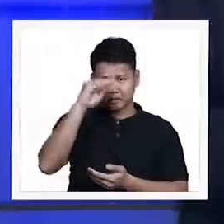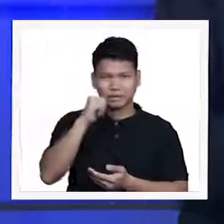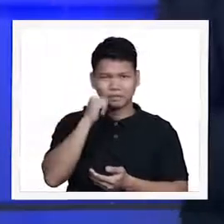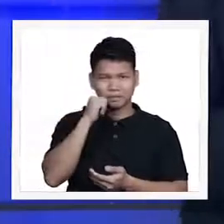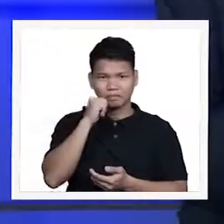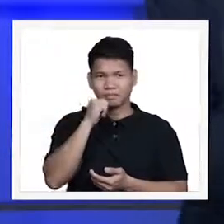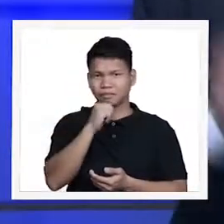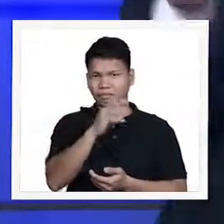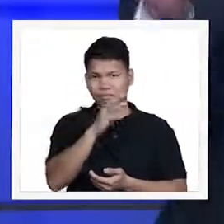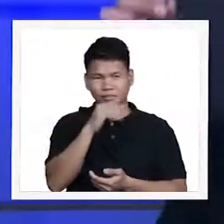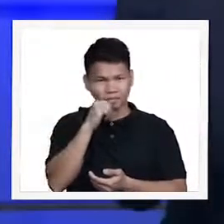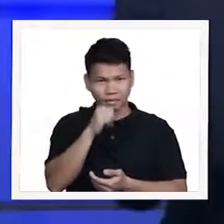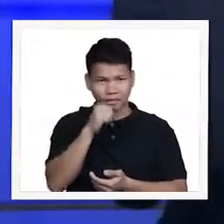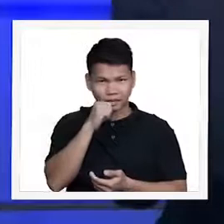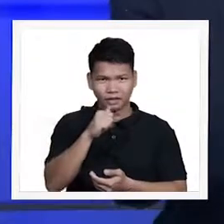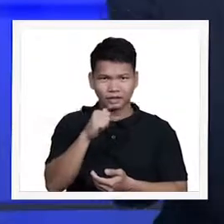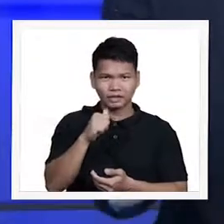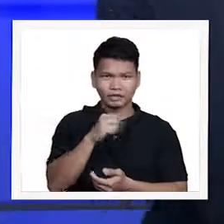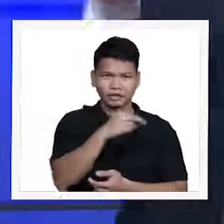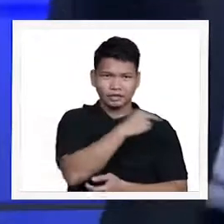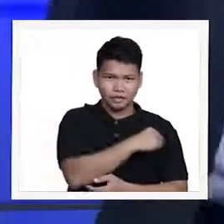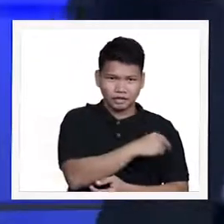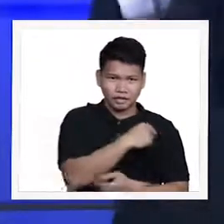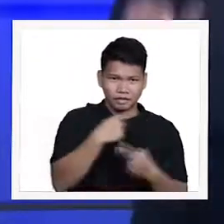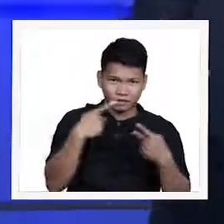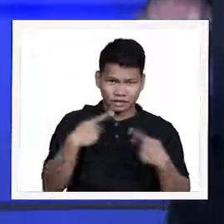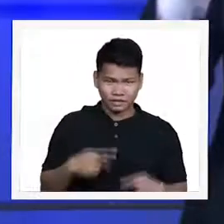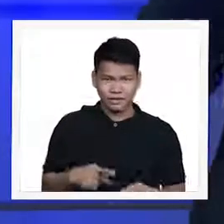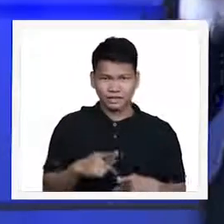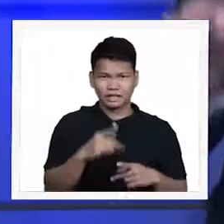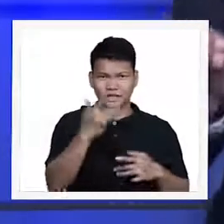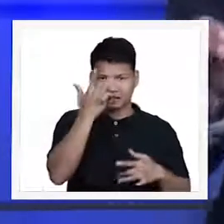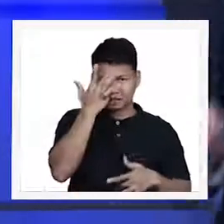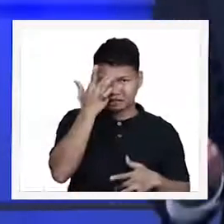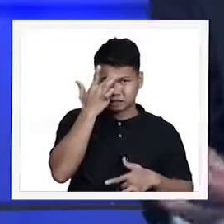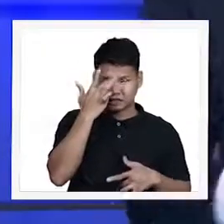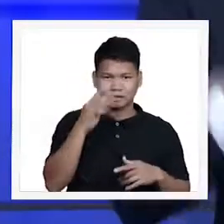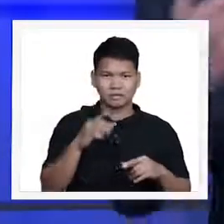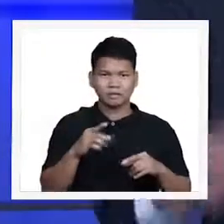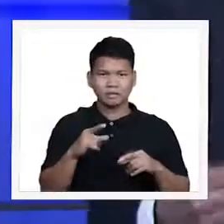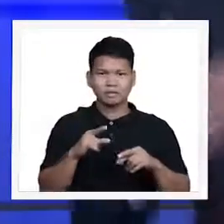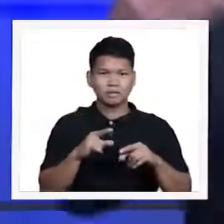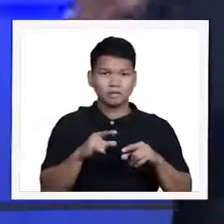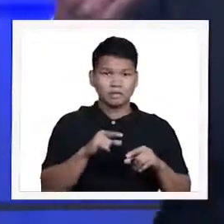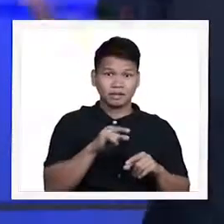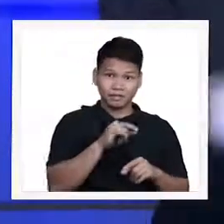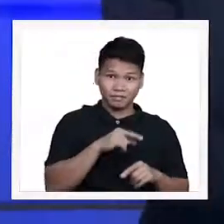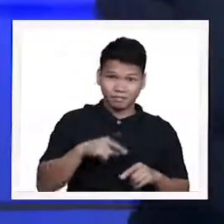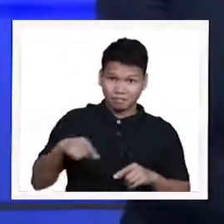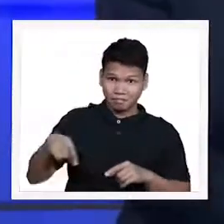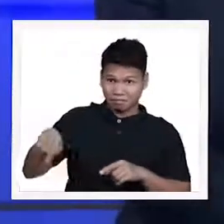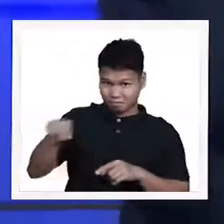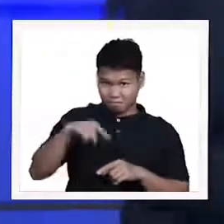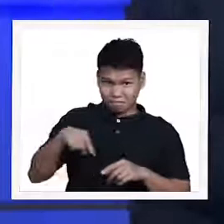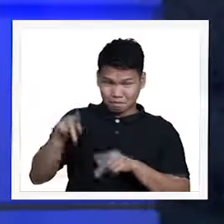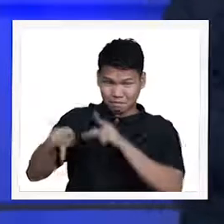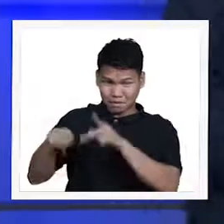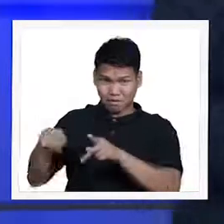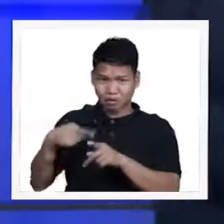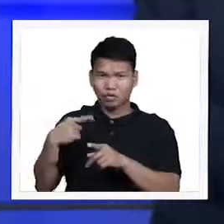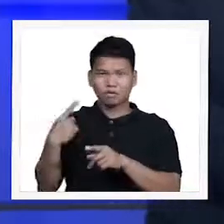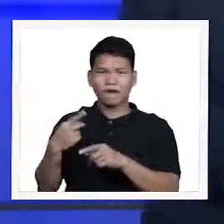illness showed that the more patient use positive religious coping